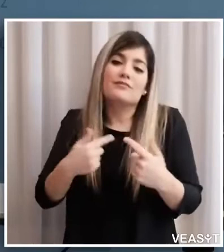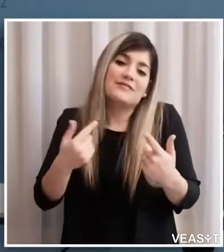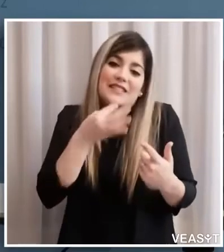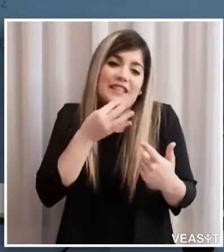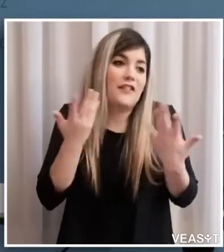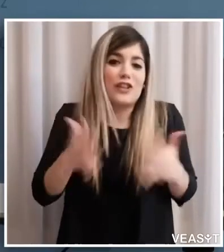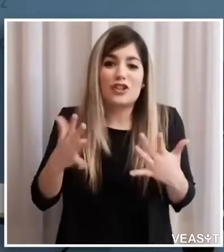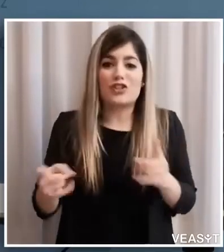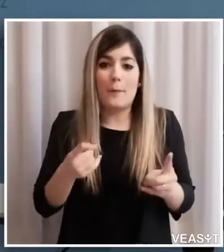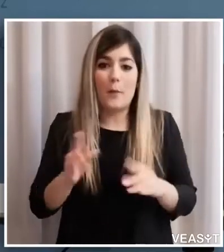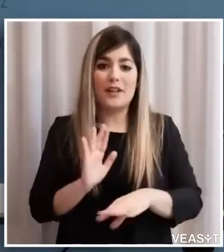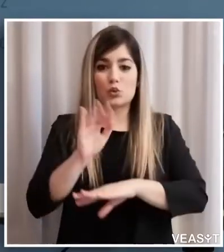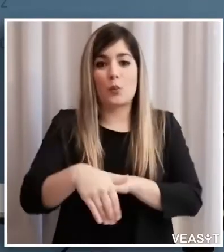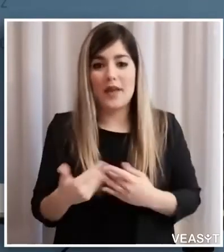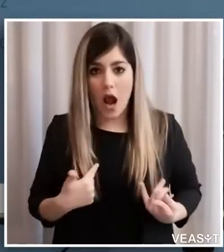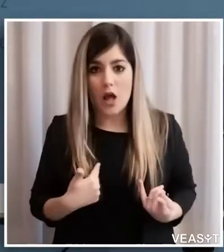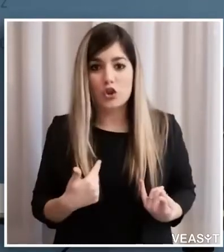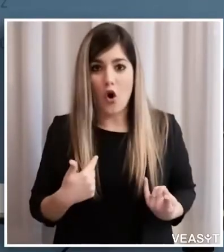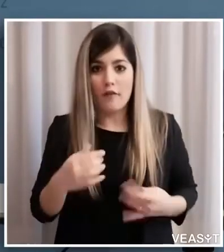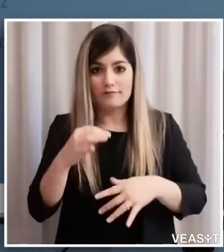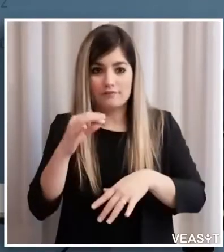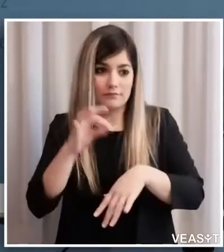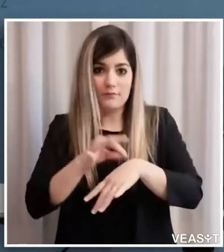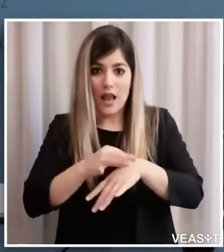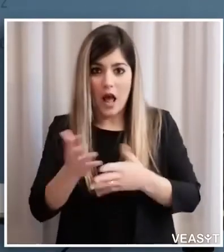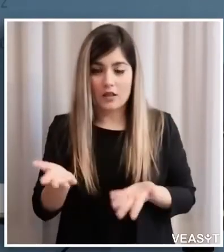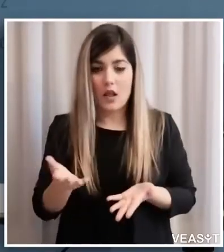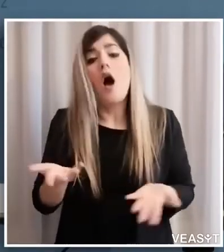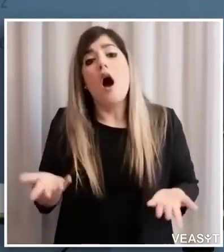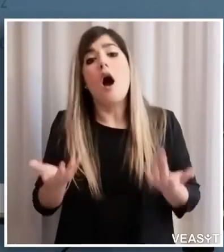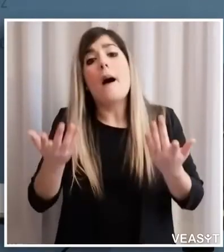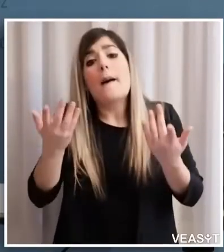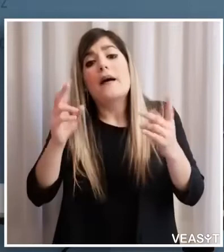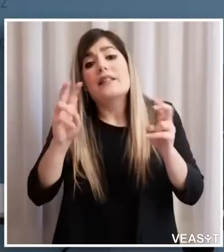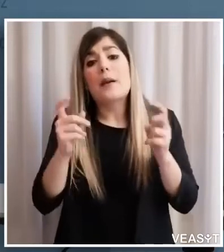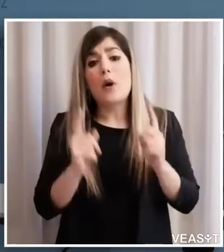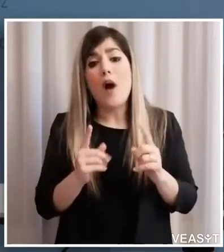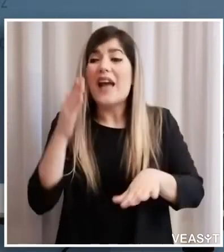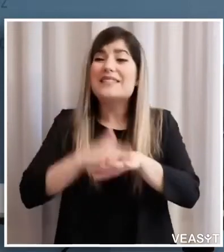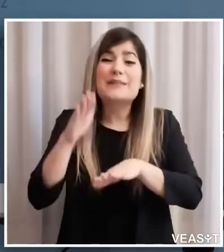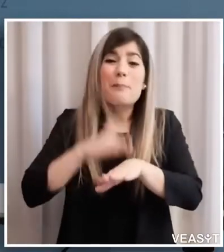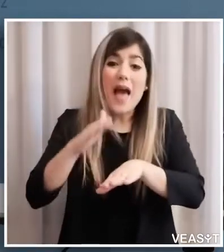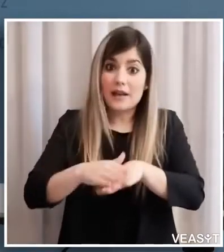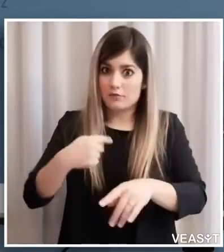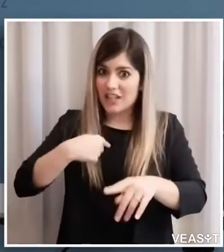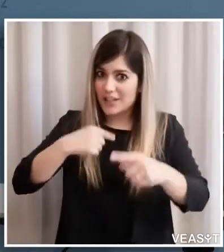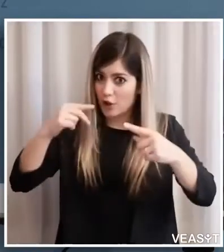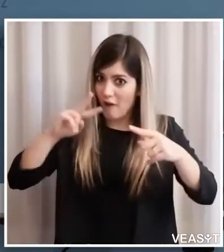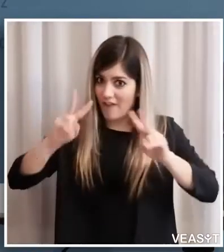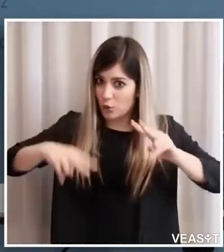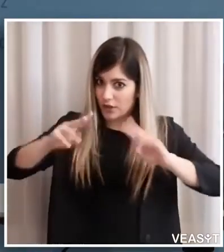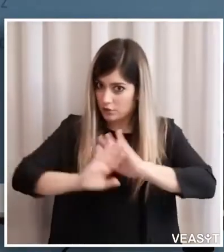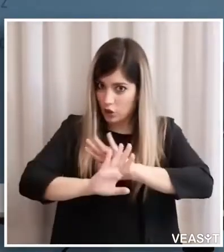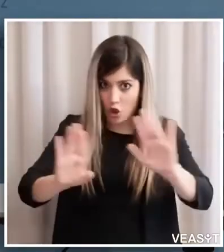però il tema è che questi test anche questo ce lo dicono gli esperti non è una valutazione mia ripeto perché io non sono l'esperto gli